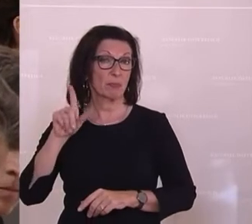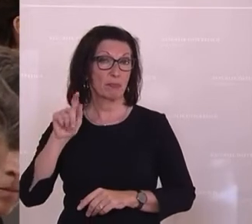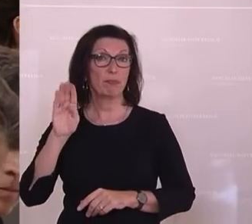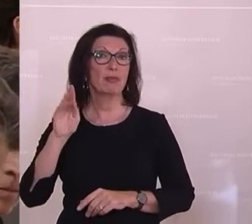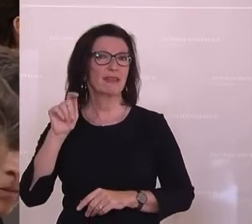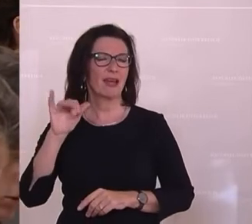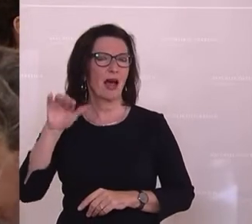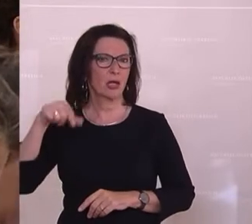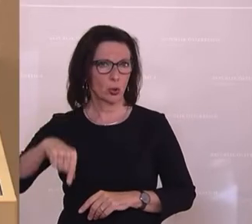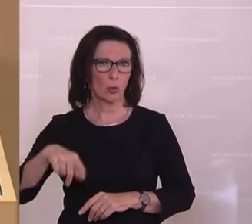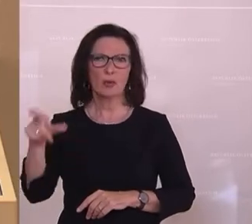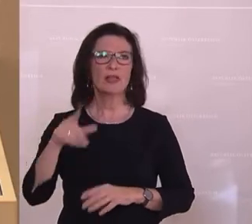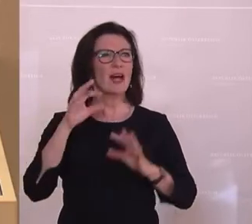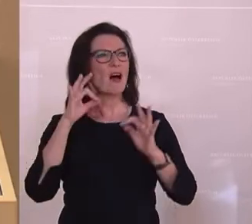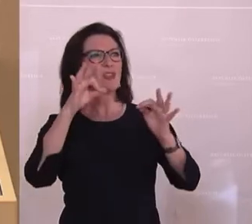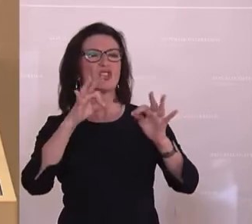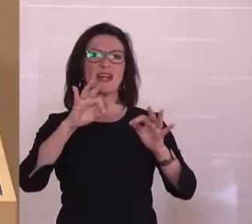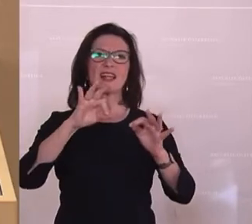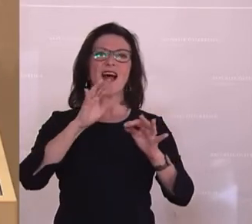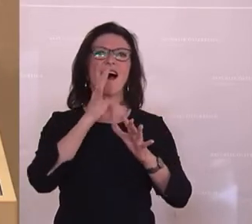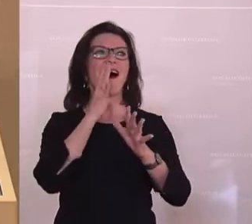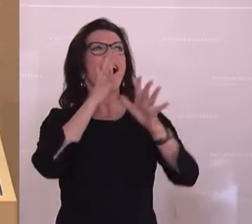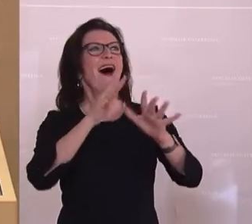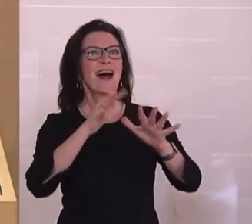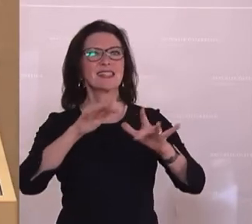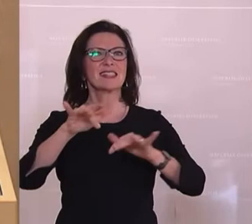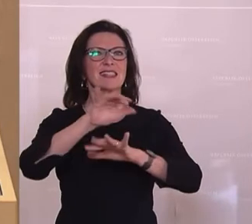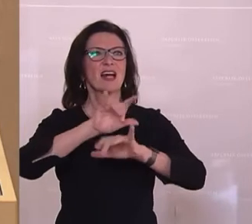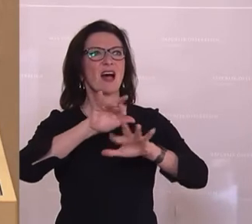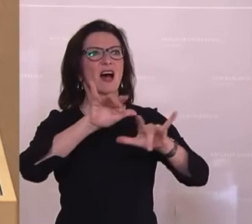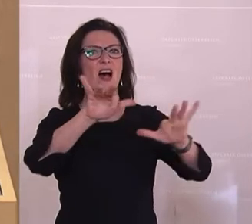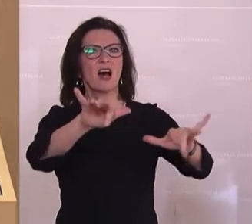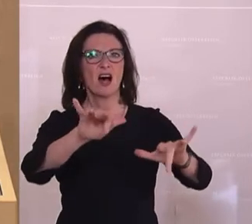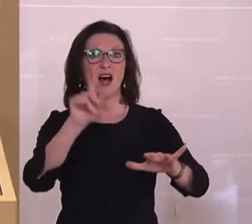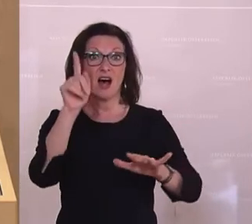Straße, der hat immer woanders eine Wurzel, nämlich in Worten. Das sollten Sie sich vielleicht auch überlegen.